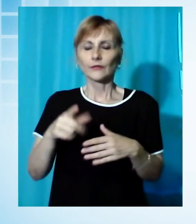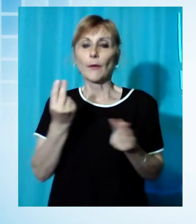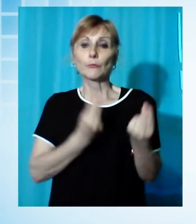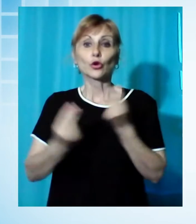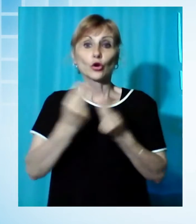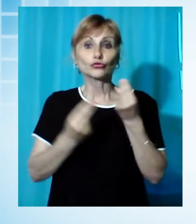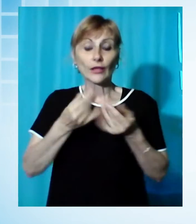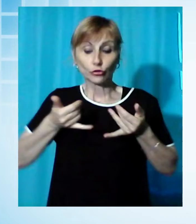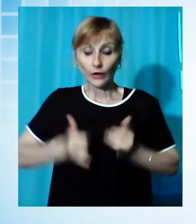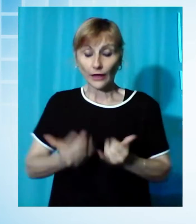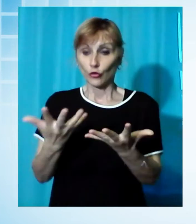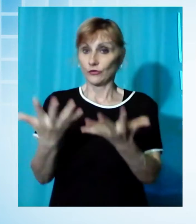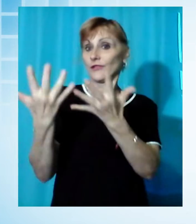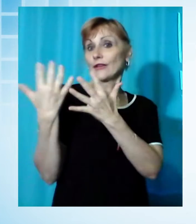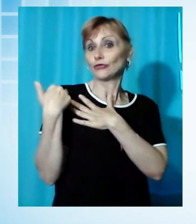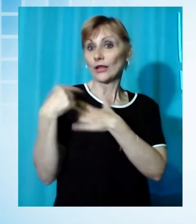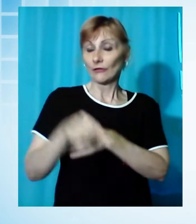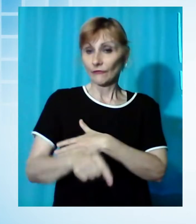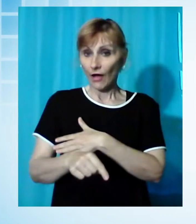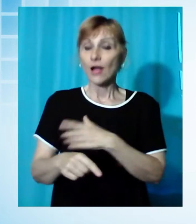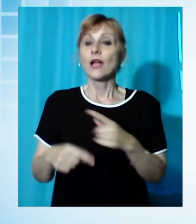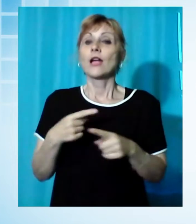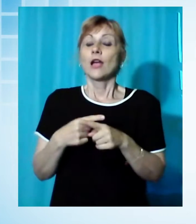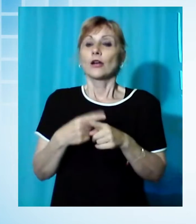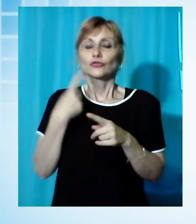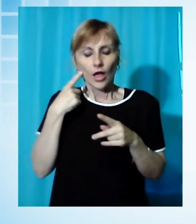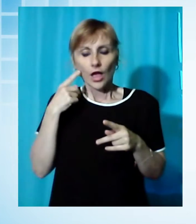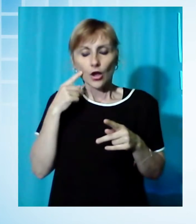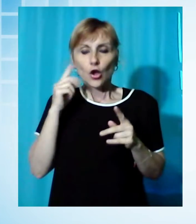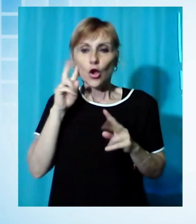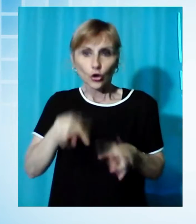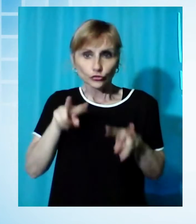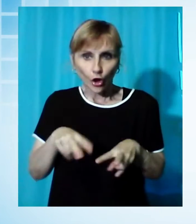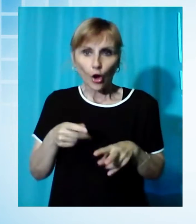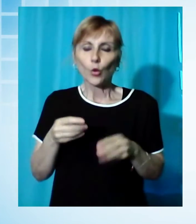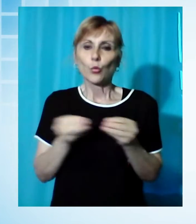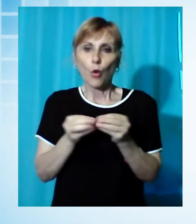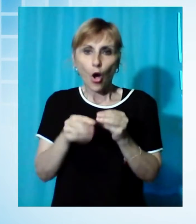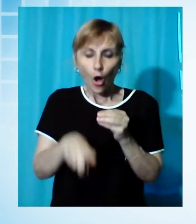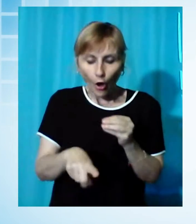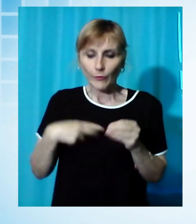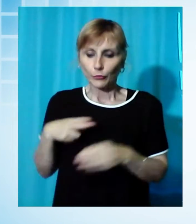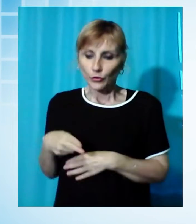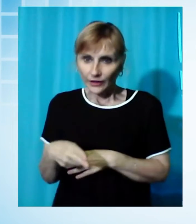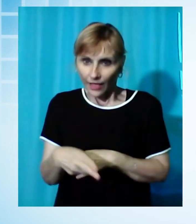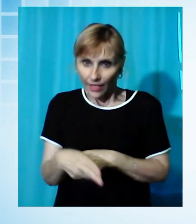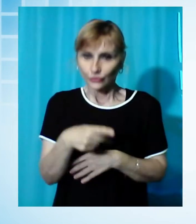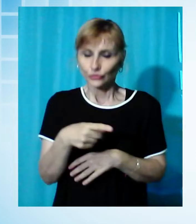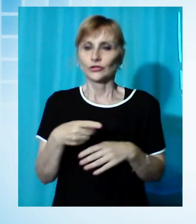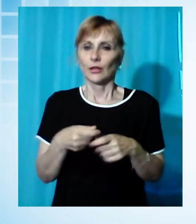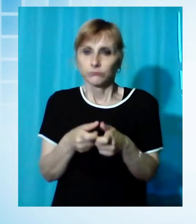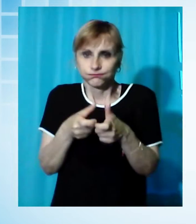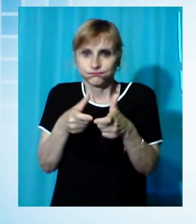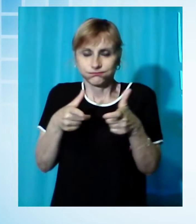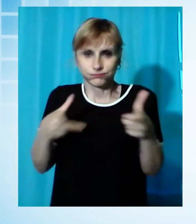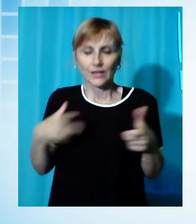diversi anni a questa parte viene curata prima l'incubazione delle uova e poi la crescita degli avannotti, con il particolare impegno volontario di Pietro Nesti,